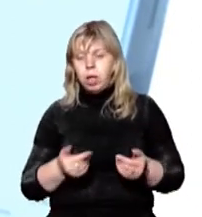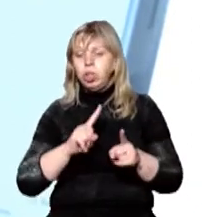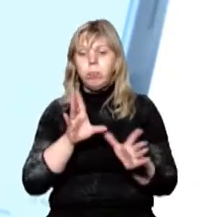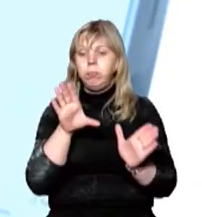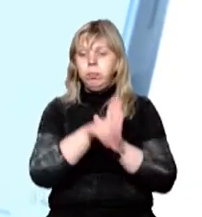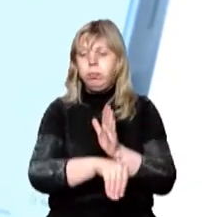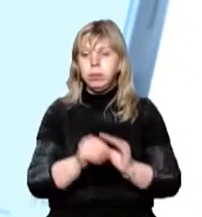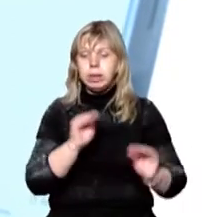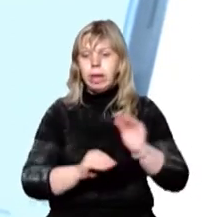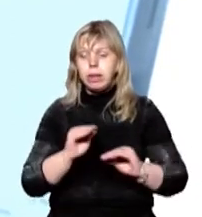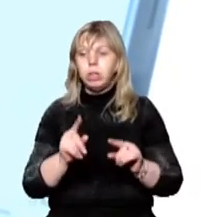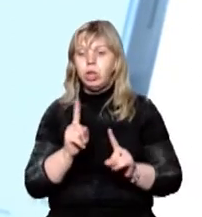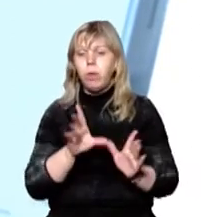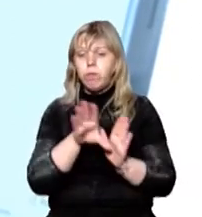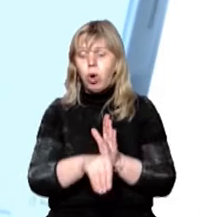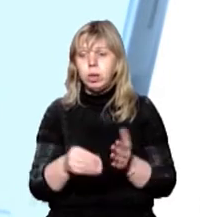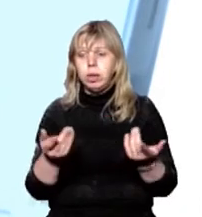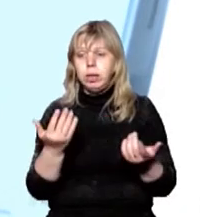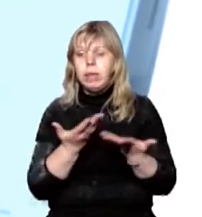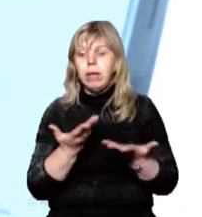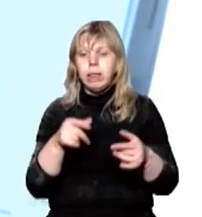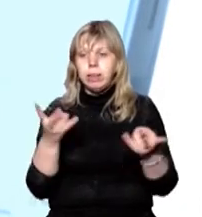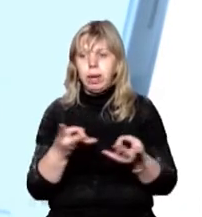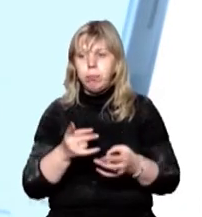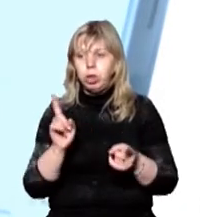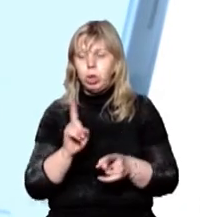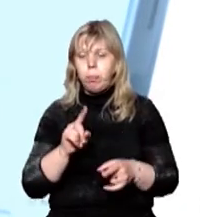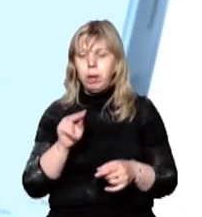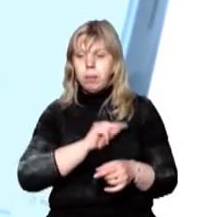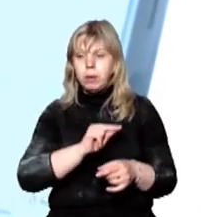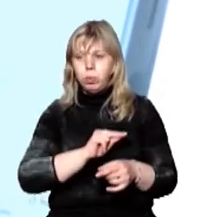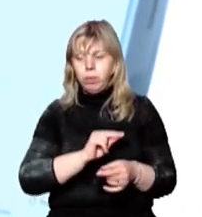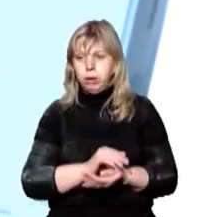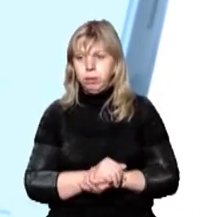складатися буде. Що туди входить? Я не знаю, як вам ще перефразувати.